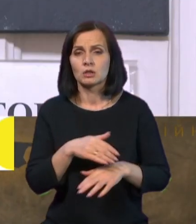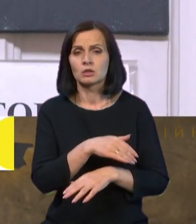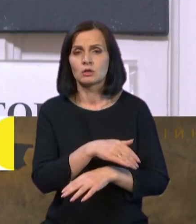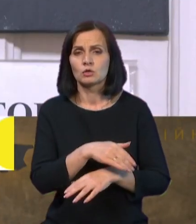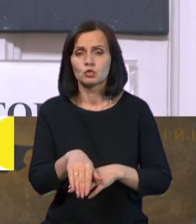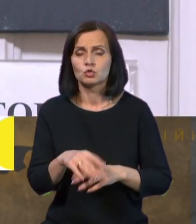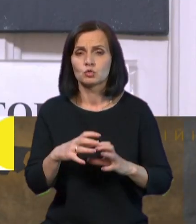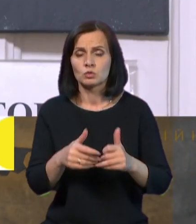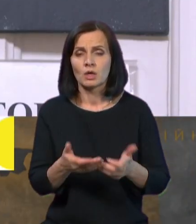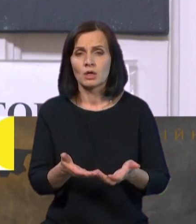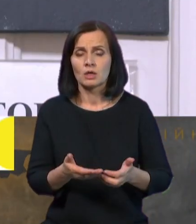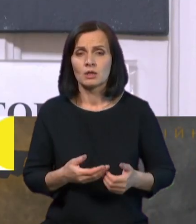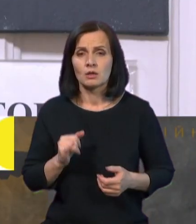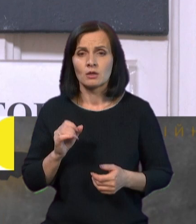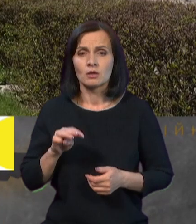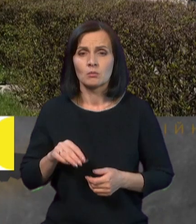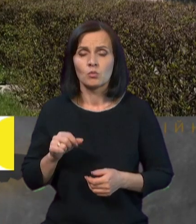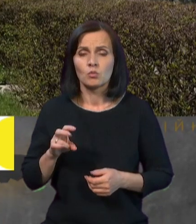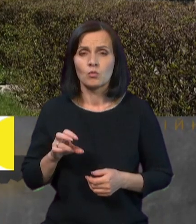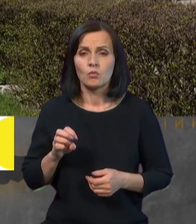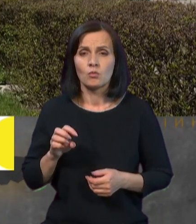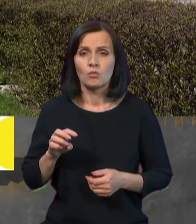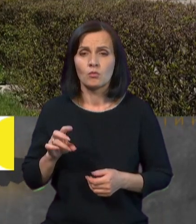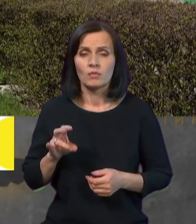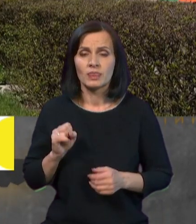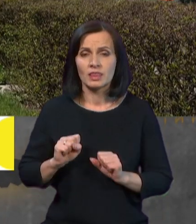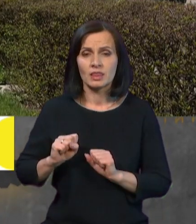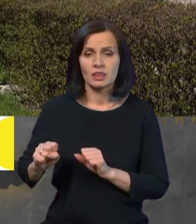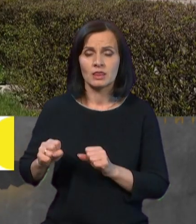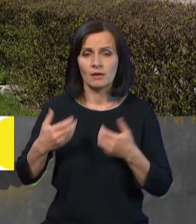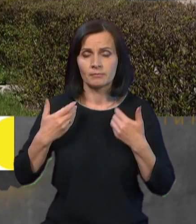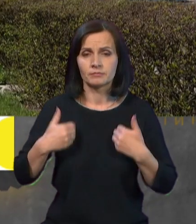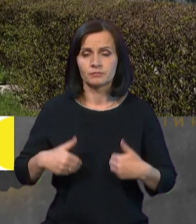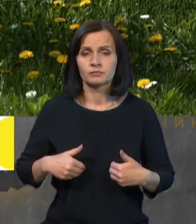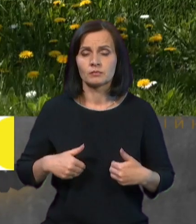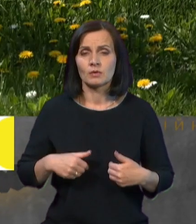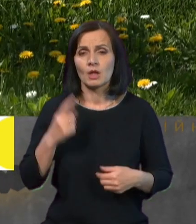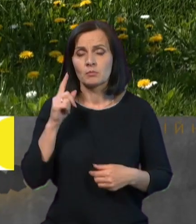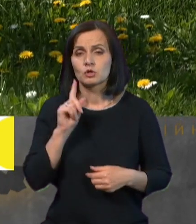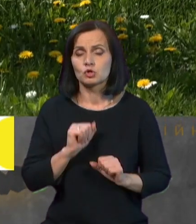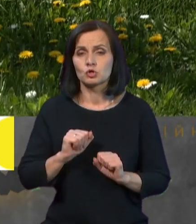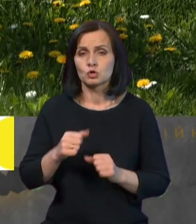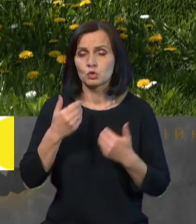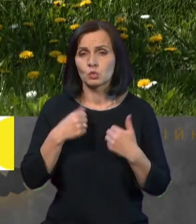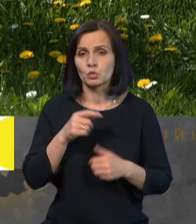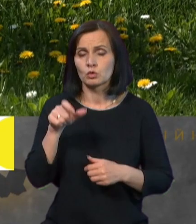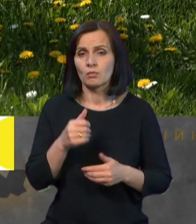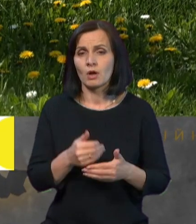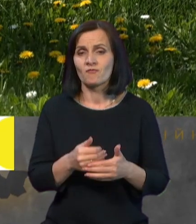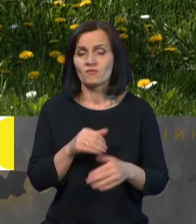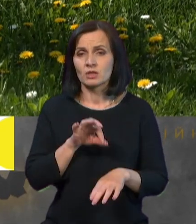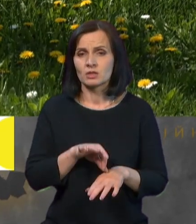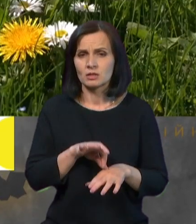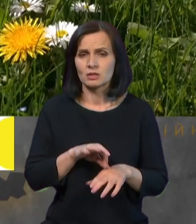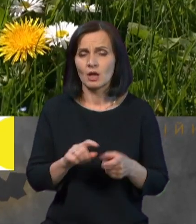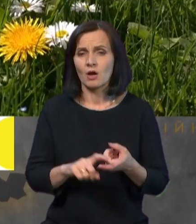для того придумана природою, щоб захищати організм людини від захворювань, від